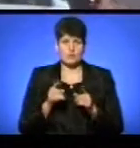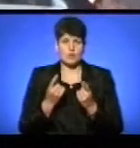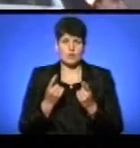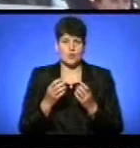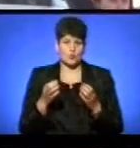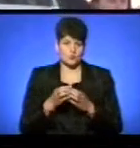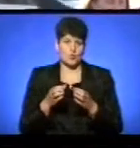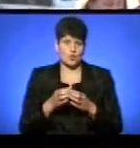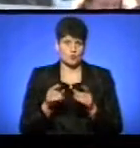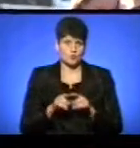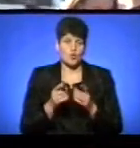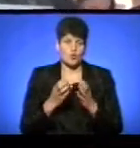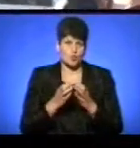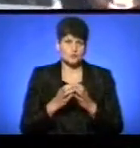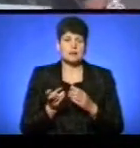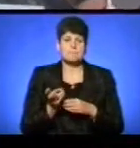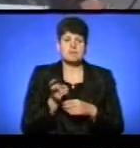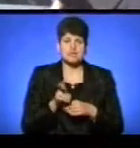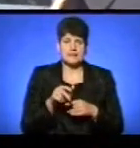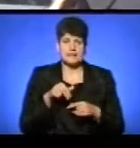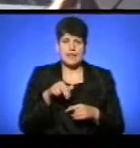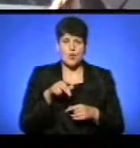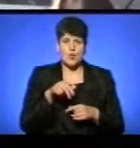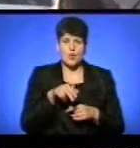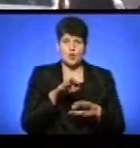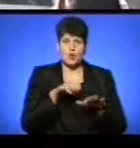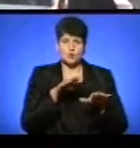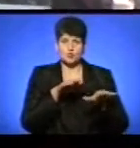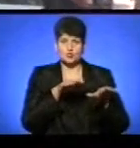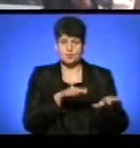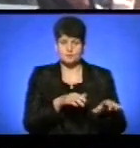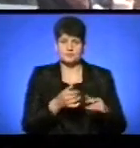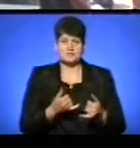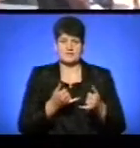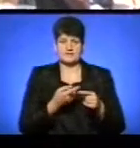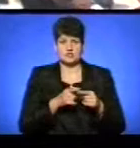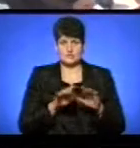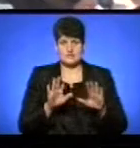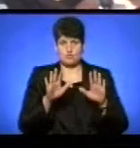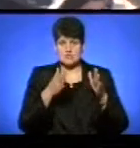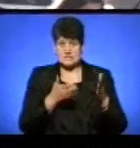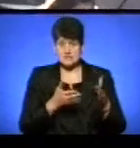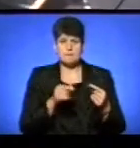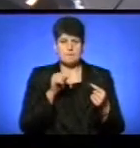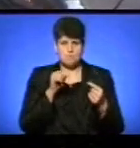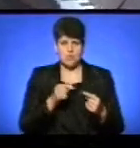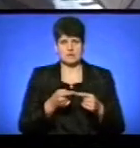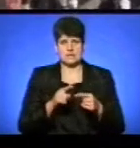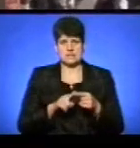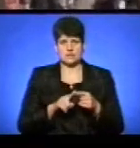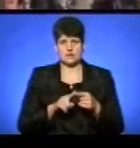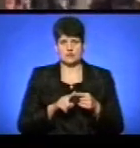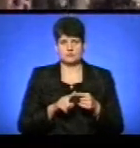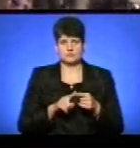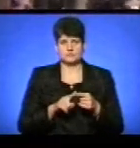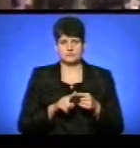вийшли на ходу, присвячені цій події. І ми проти цього, засуджуємо таке.